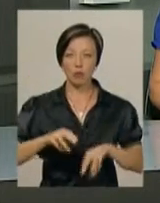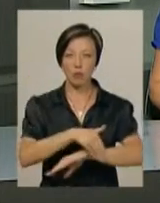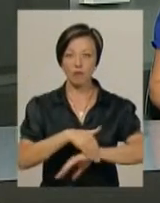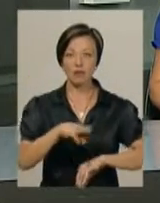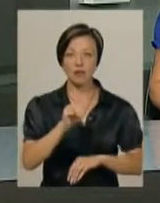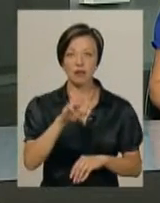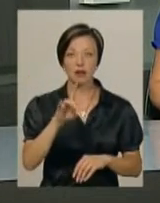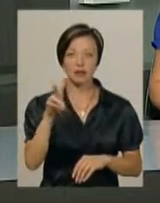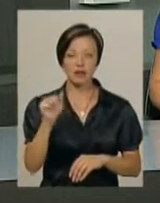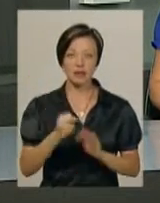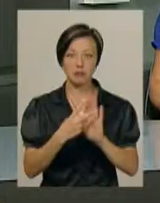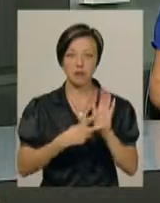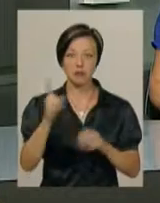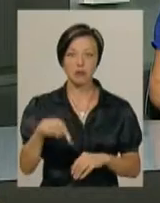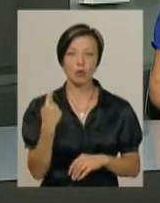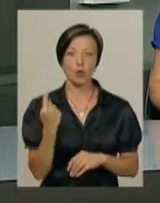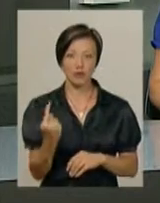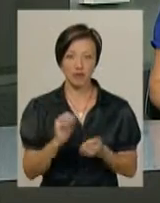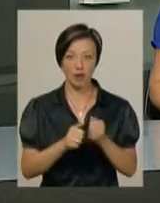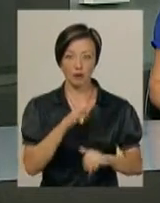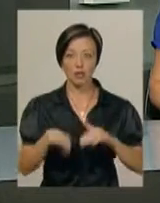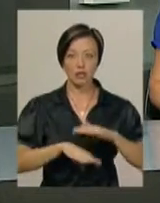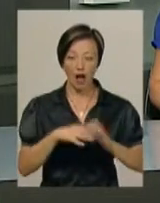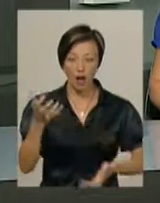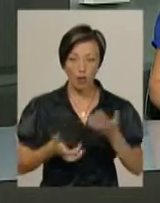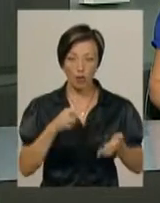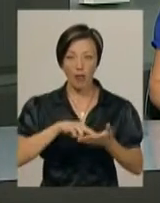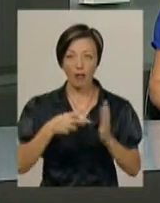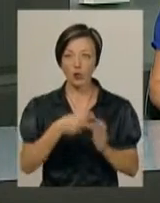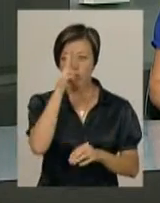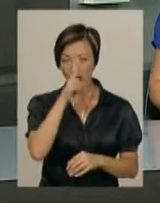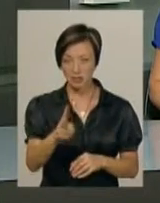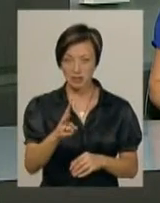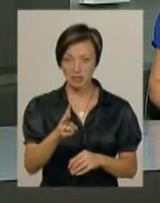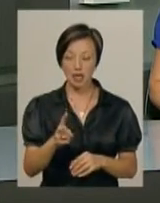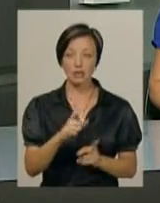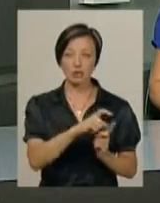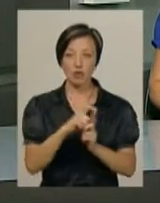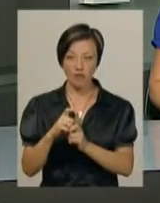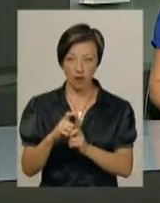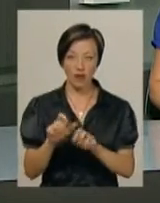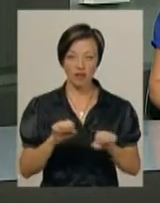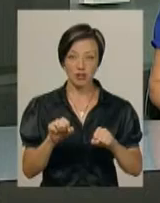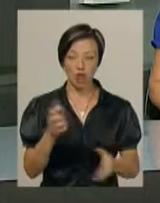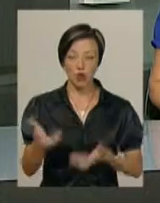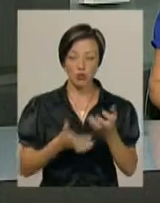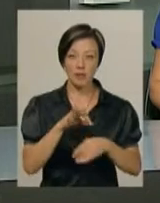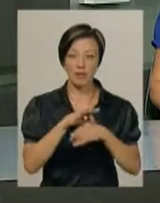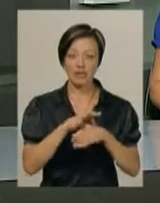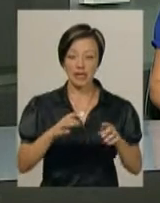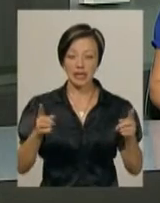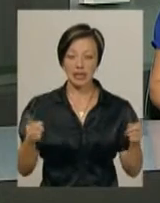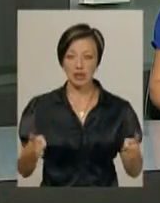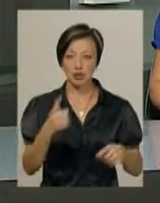вулиці Татарській 17-ріподину у Кам'янці-Подільському археологи планують два місяці. За словами Ігоря Старенького, розкопки вестимуть на